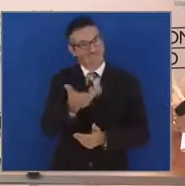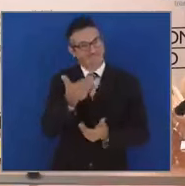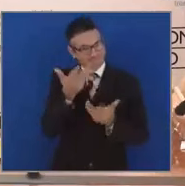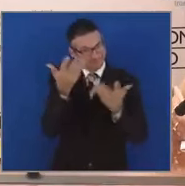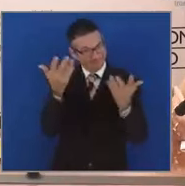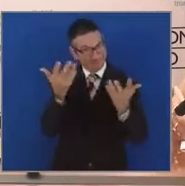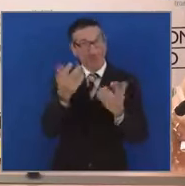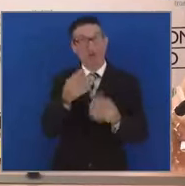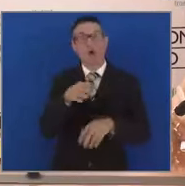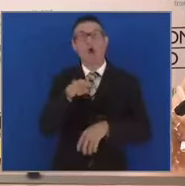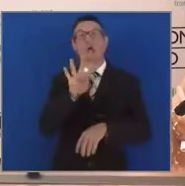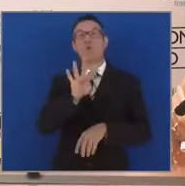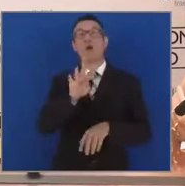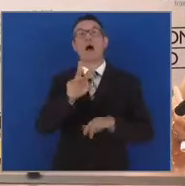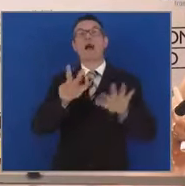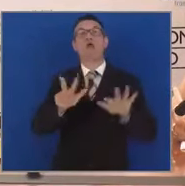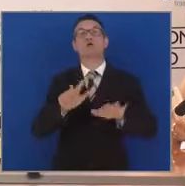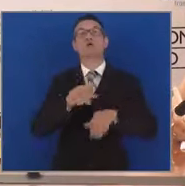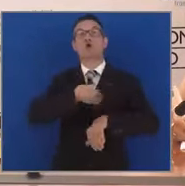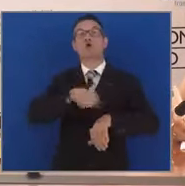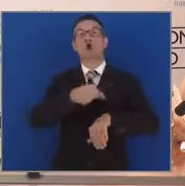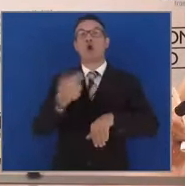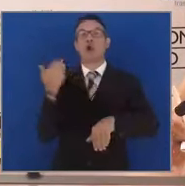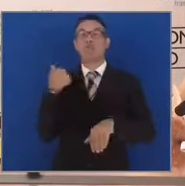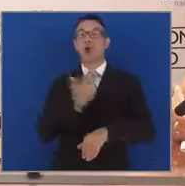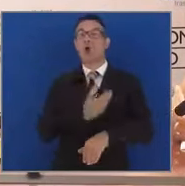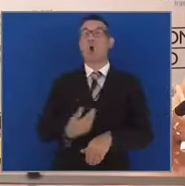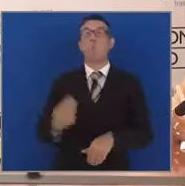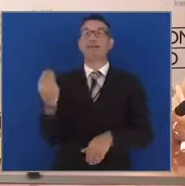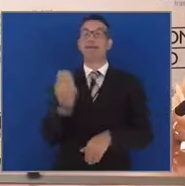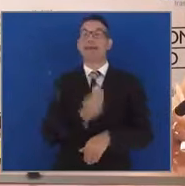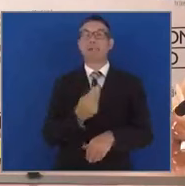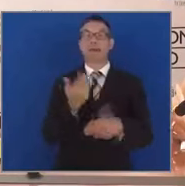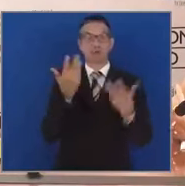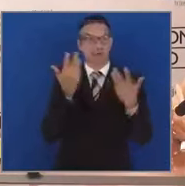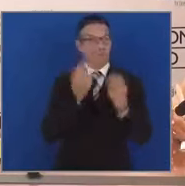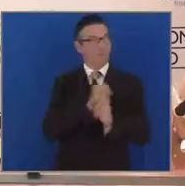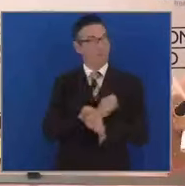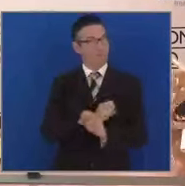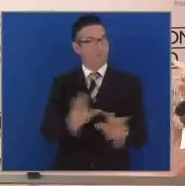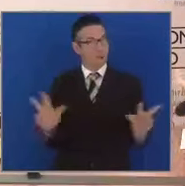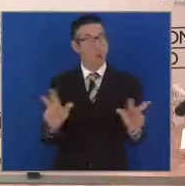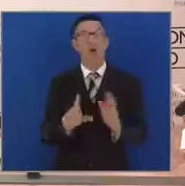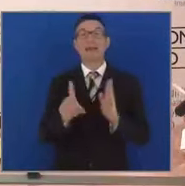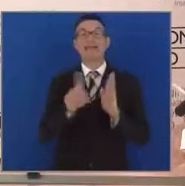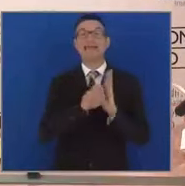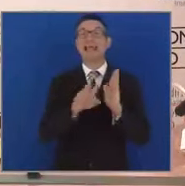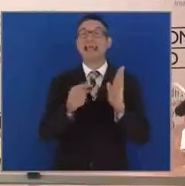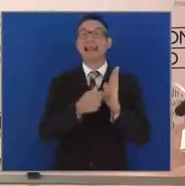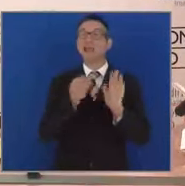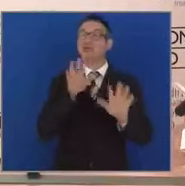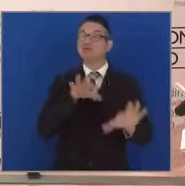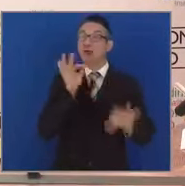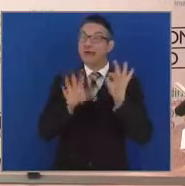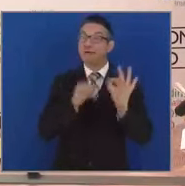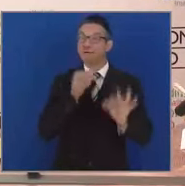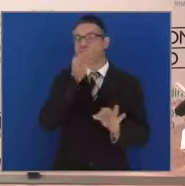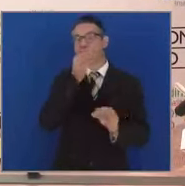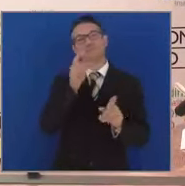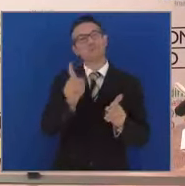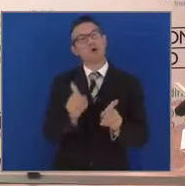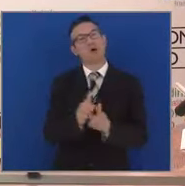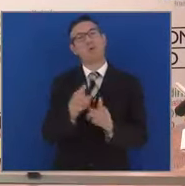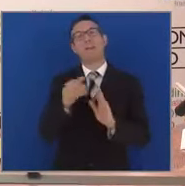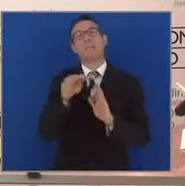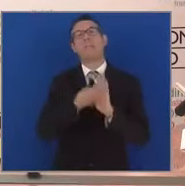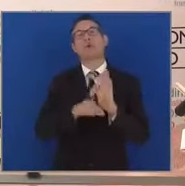l'uscita dal commissariamento, le scelte contenute in questo decreto rappresentano il coronamento del programma elettorale con